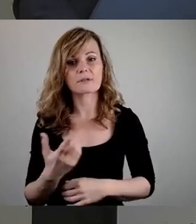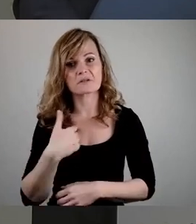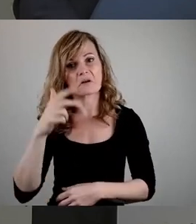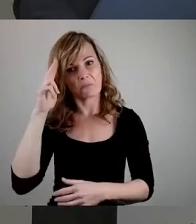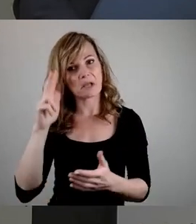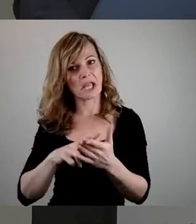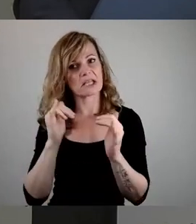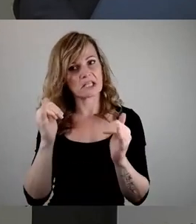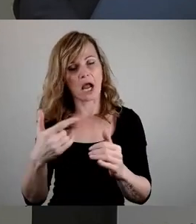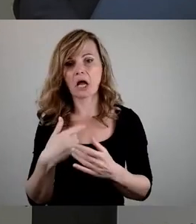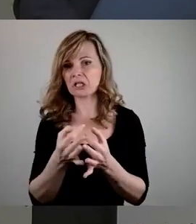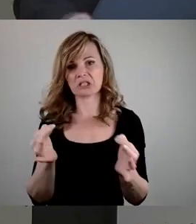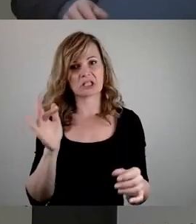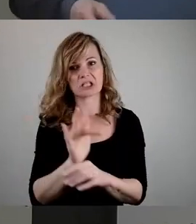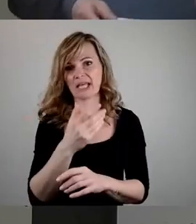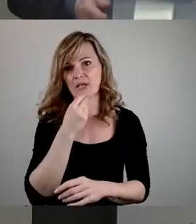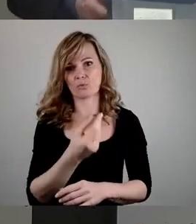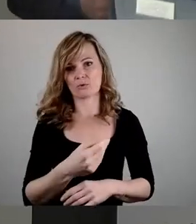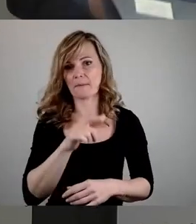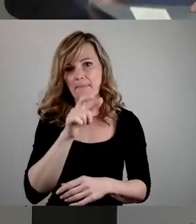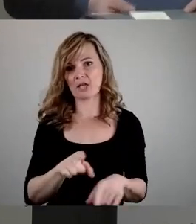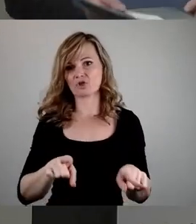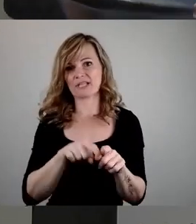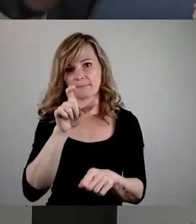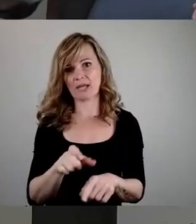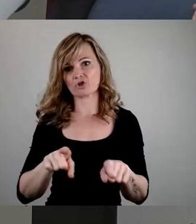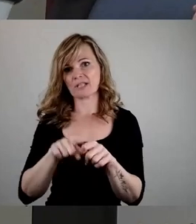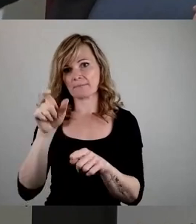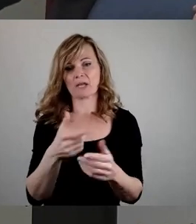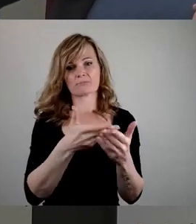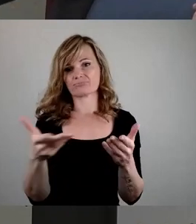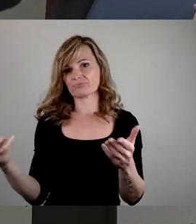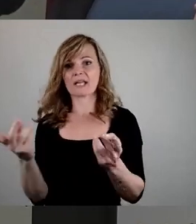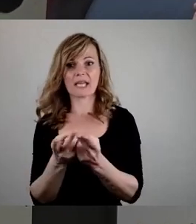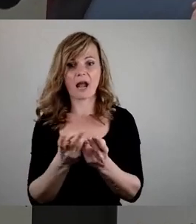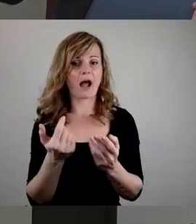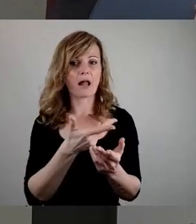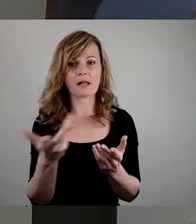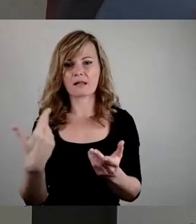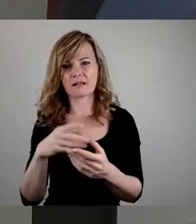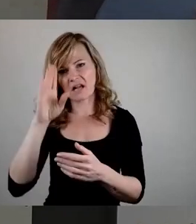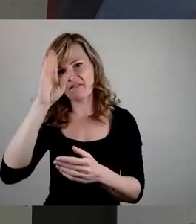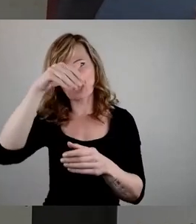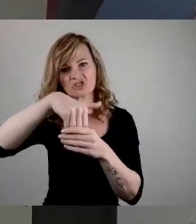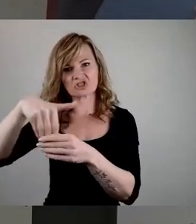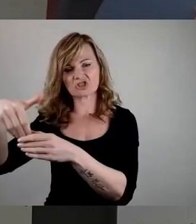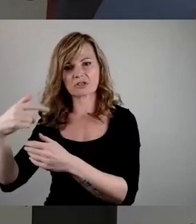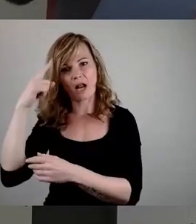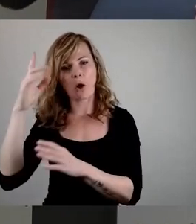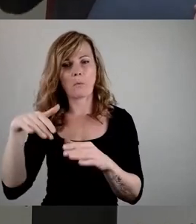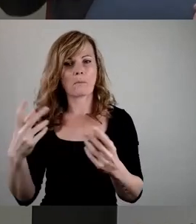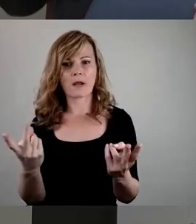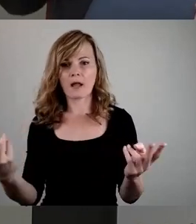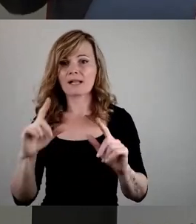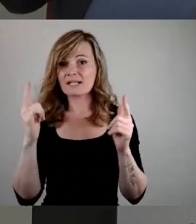Ich habe nichts gegen Juden. Ein Mensch ist ein Mensch ist ein Mensch, egal an welchen abstrusen Quatsch sie glaubt. Kein Mensch sollte